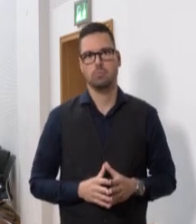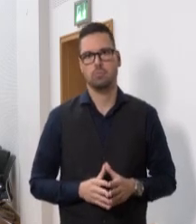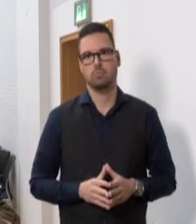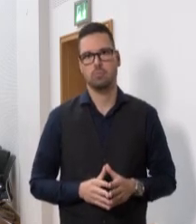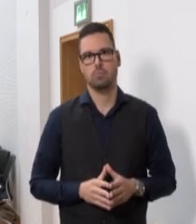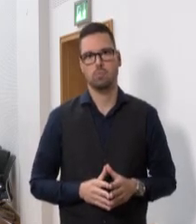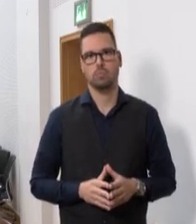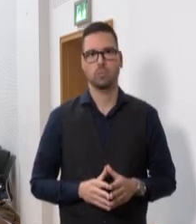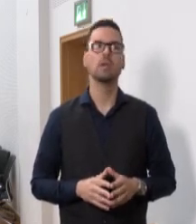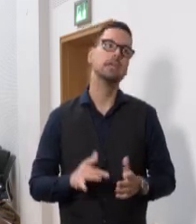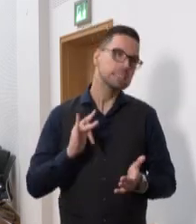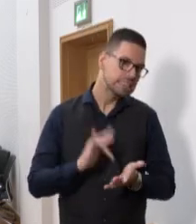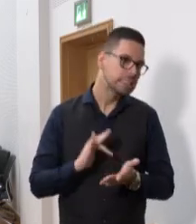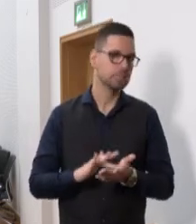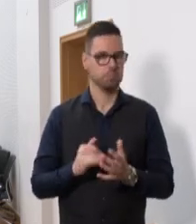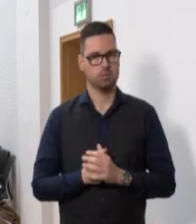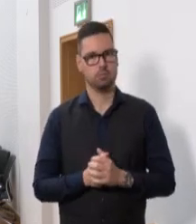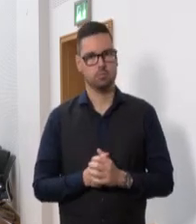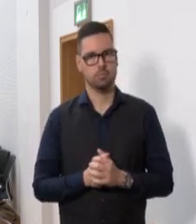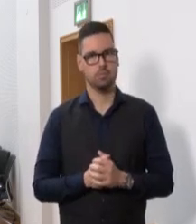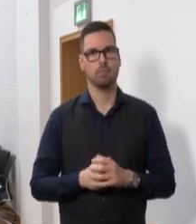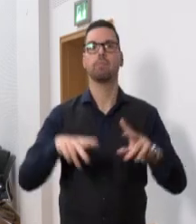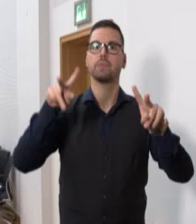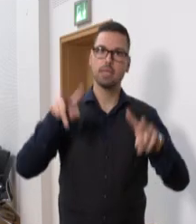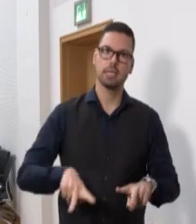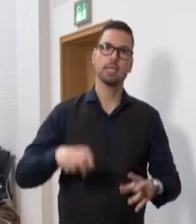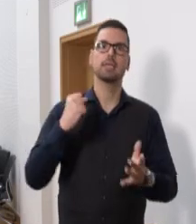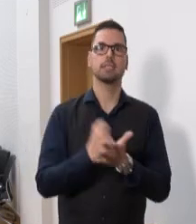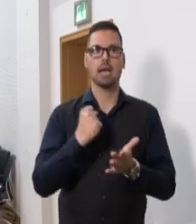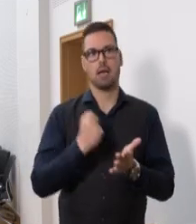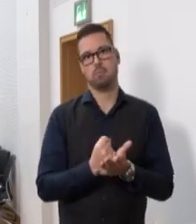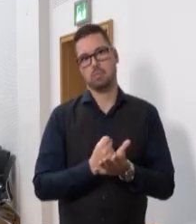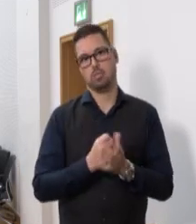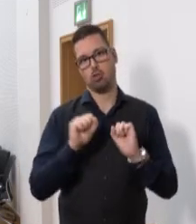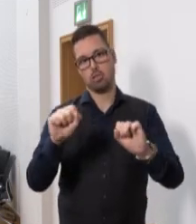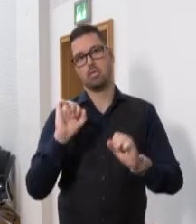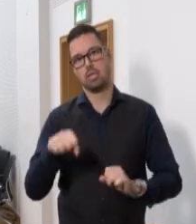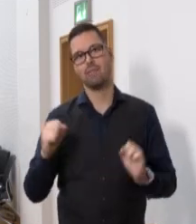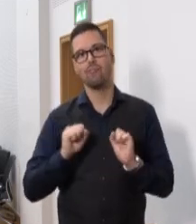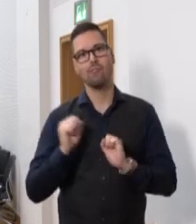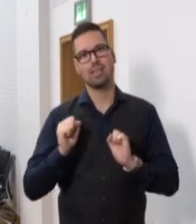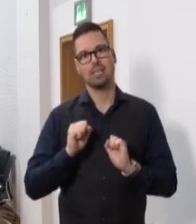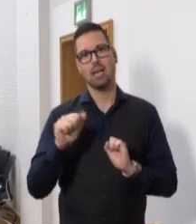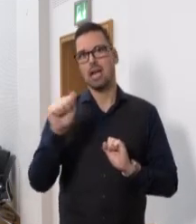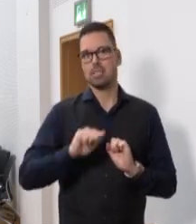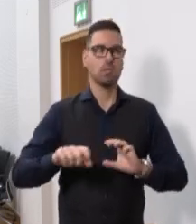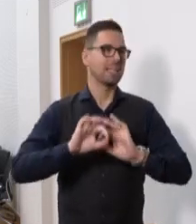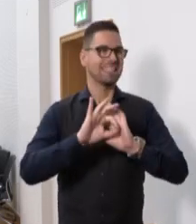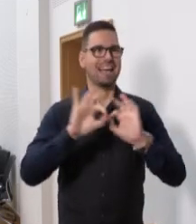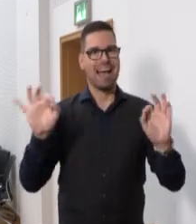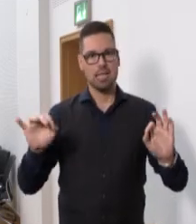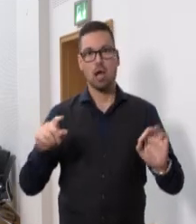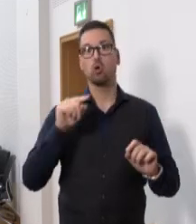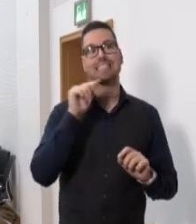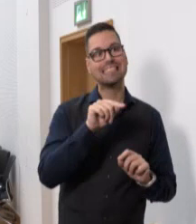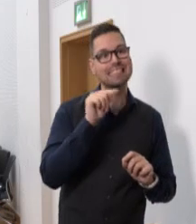Übrigens noch ein Tipp, man kann sich dort ehrenamtlich engagieren, denn die Winteraktion richtet sich an alle. Auch Sie